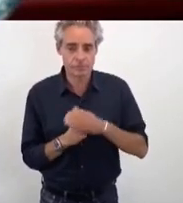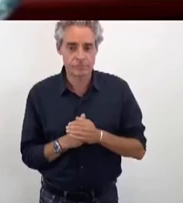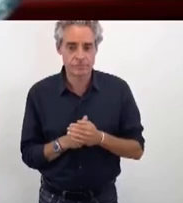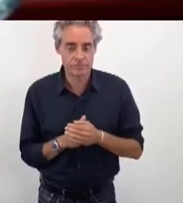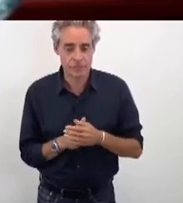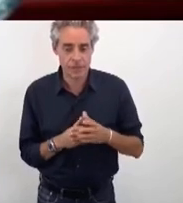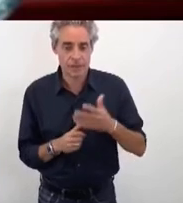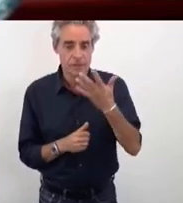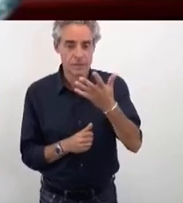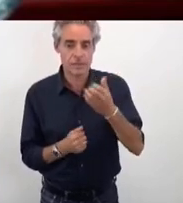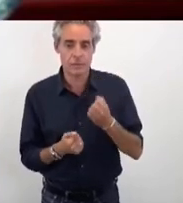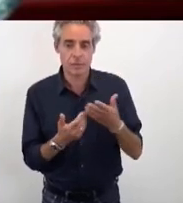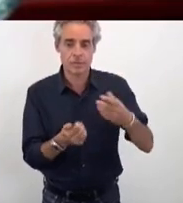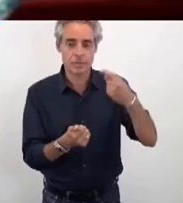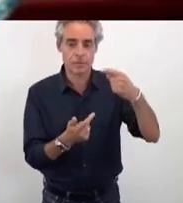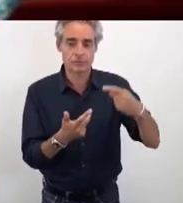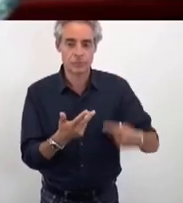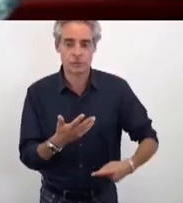propositions.